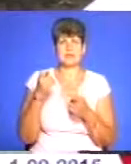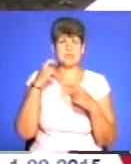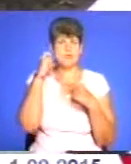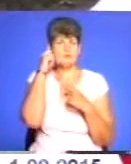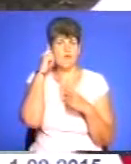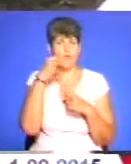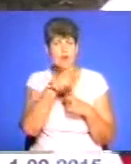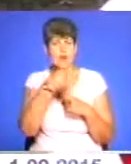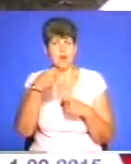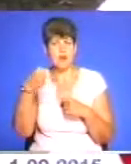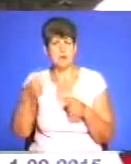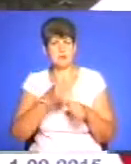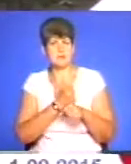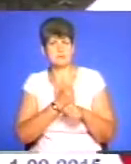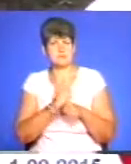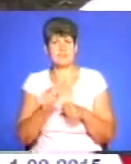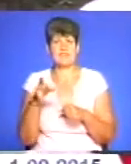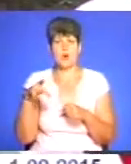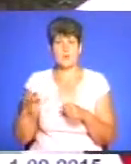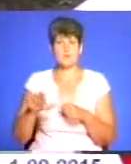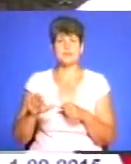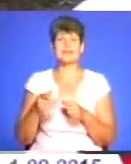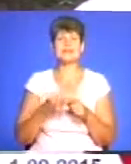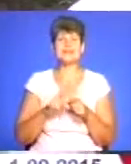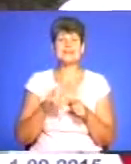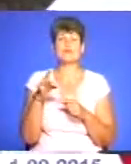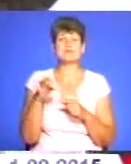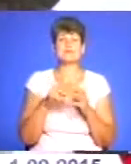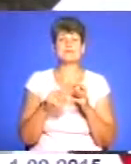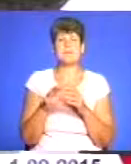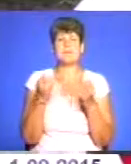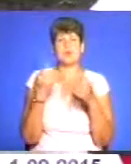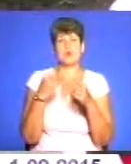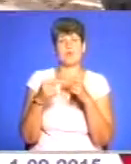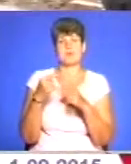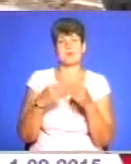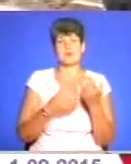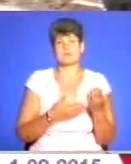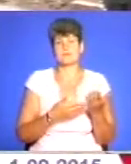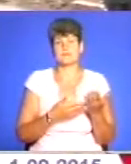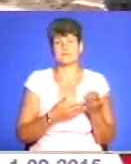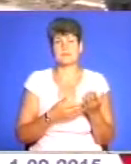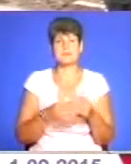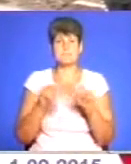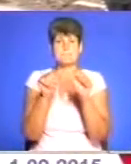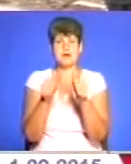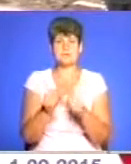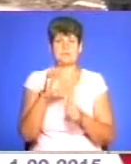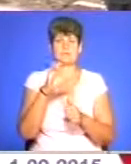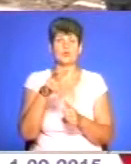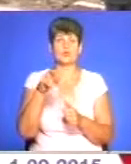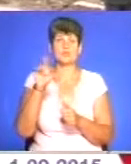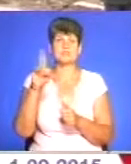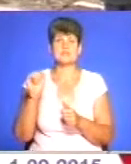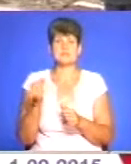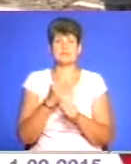до європейської концепції. Це європейська земля, ми просто повертаємось до неї. Пам'ятник Славкові Луцишину споруджено на